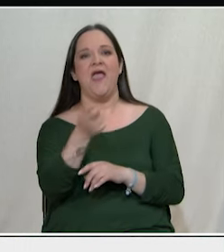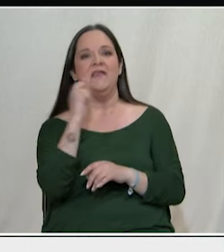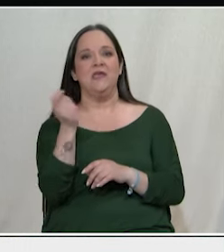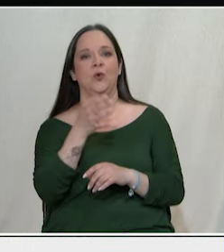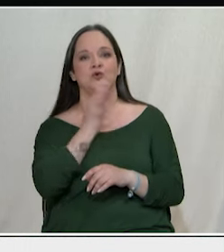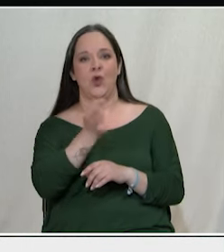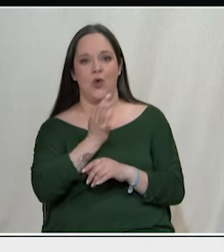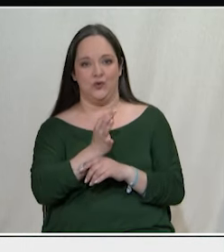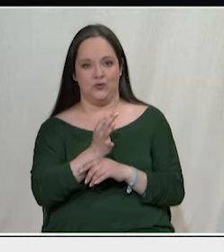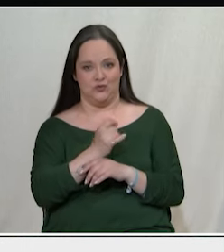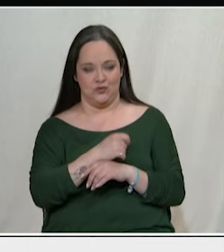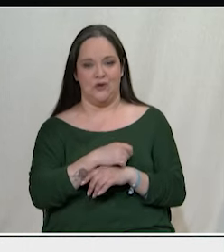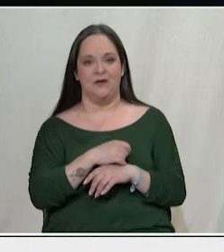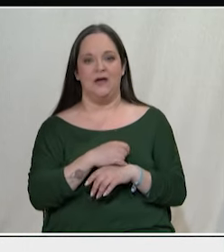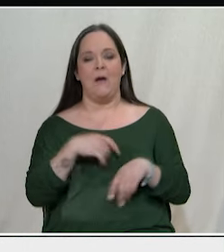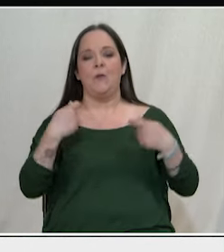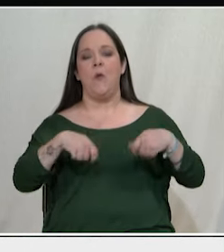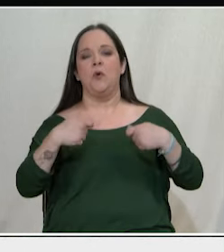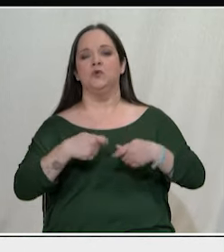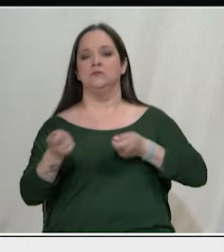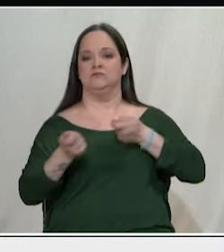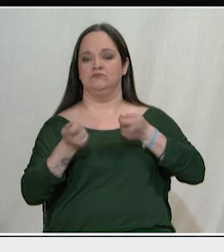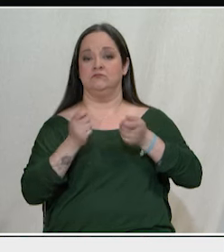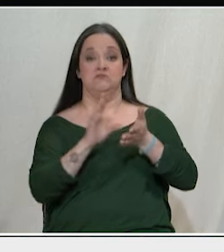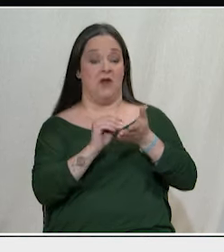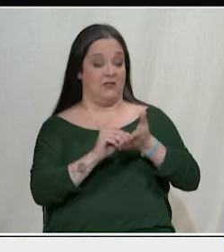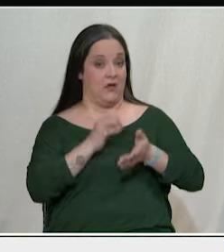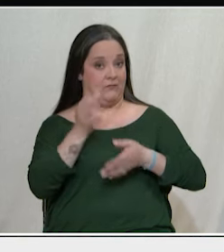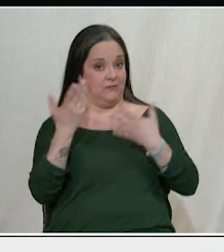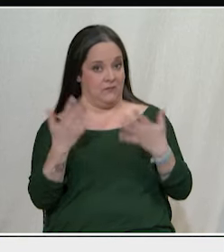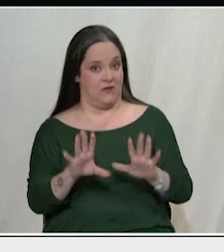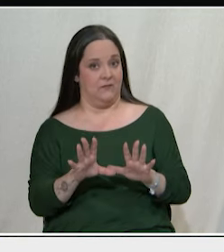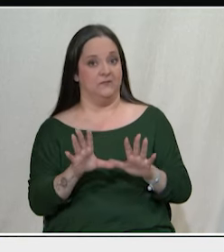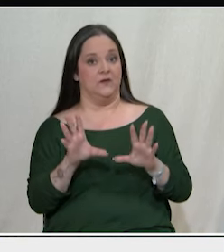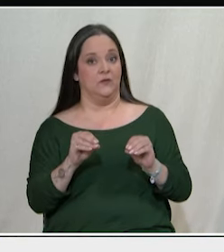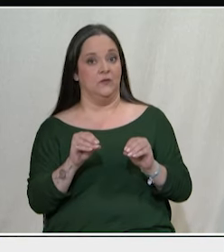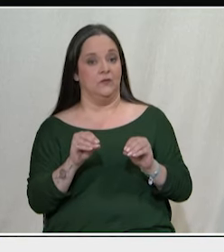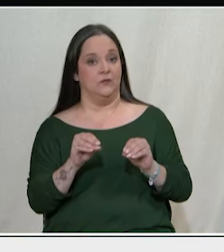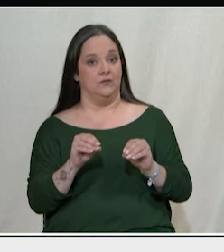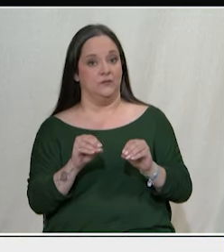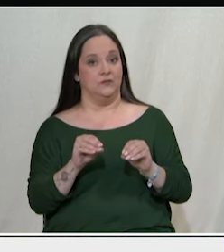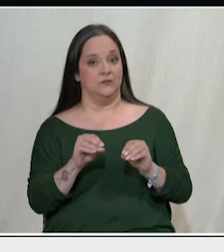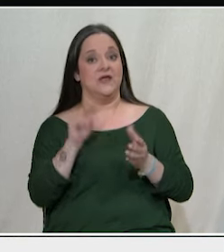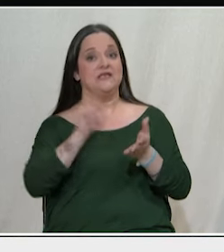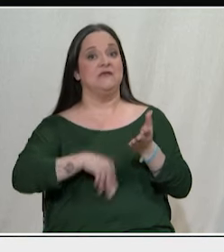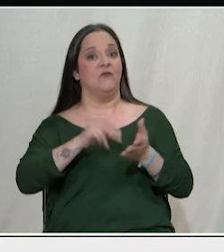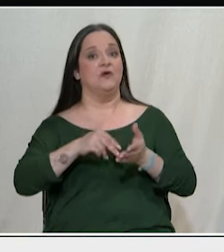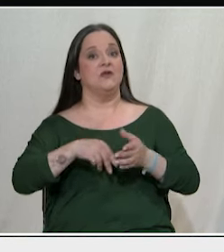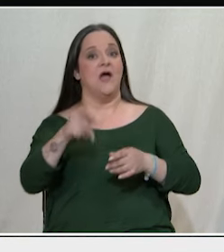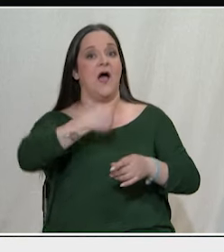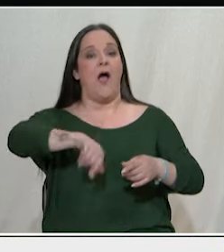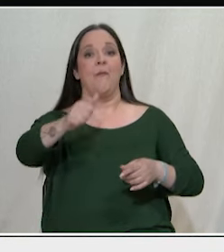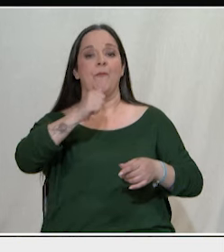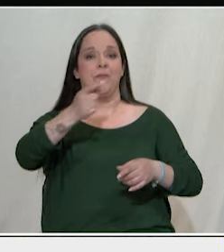δυνάμεις. Ήταν προφανές, για παράδειγμα, ότι εμείς είχαμε π.χ. τοποθετηθεί ενάντια στην Συμφωνία των Πρεσπών από θέσεις